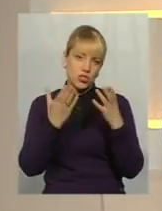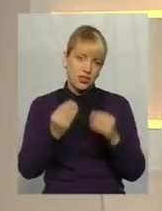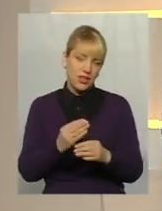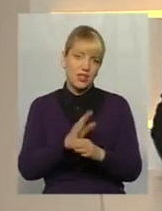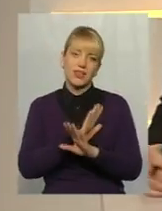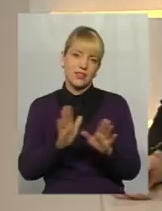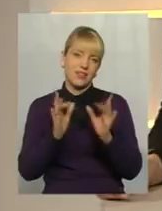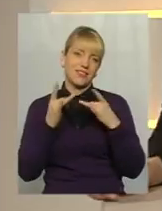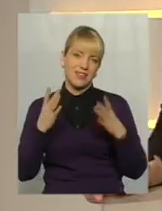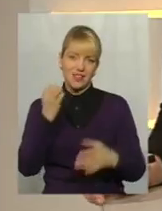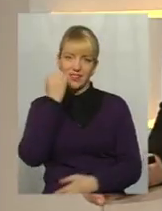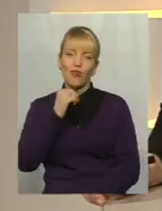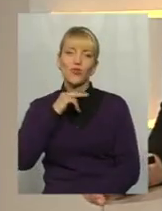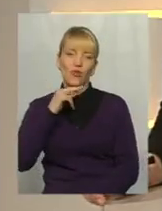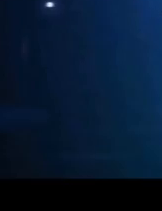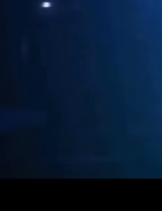за увагу. На все добре.